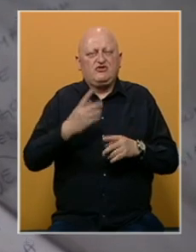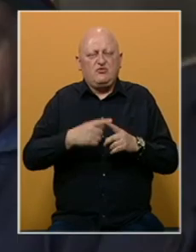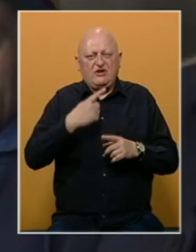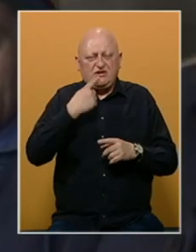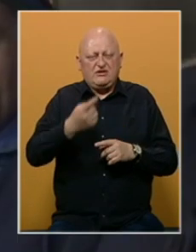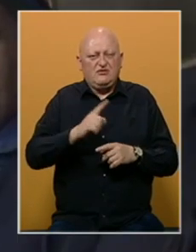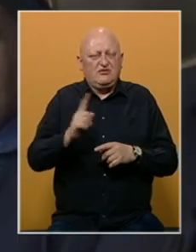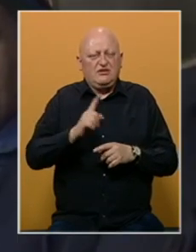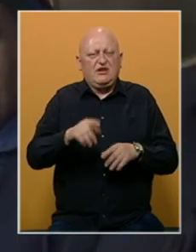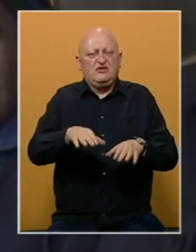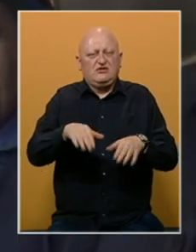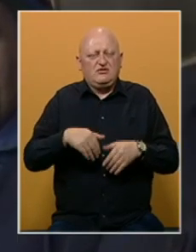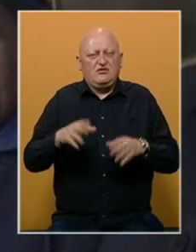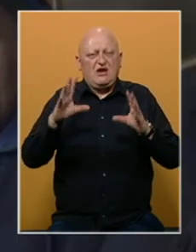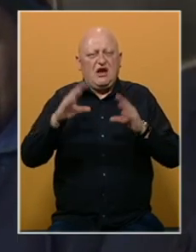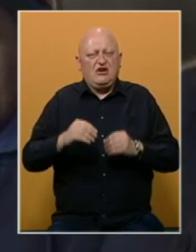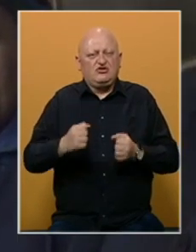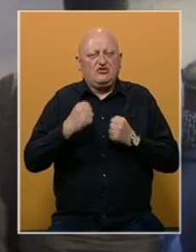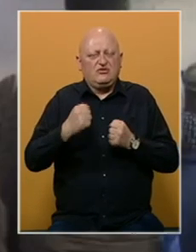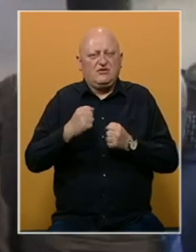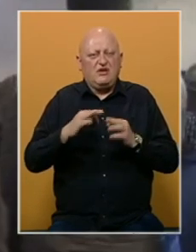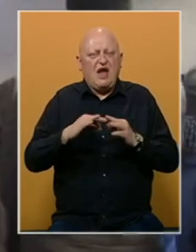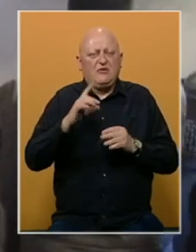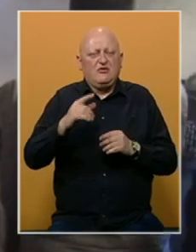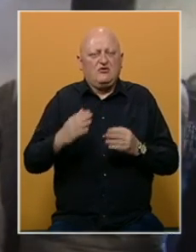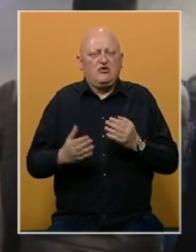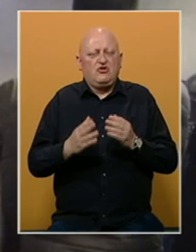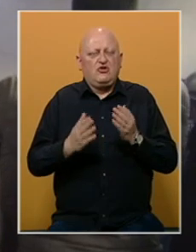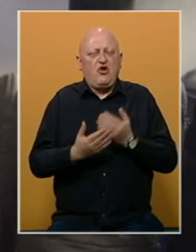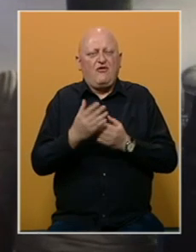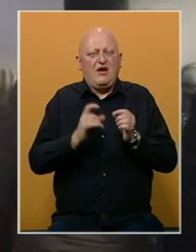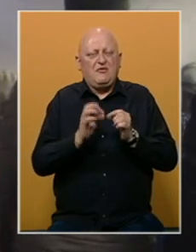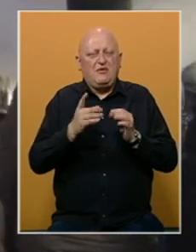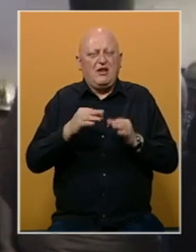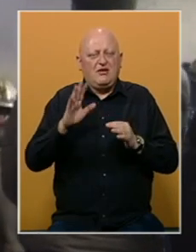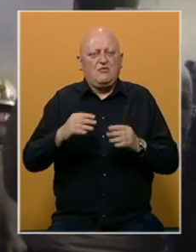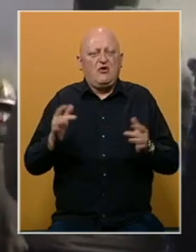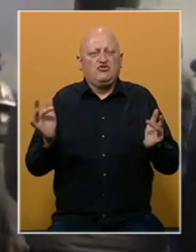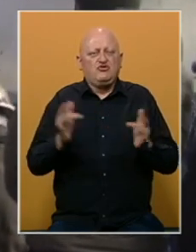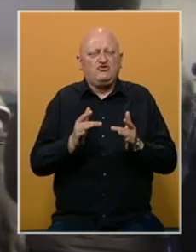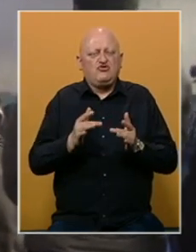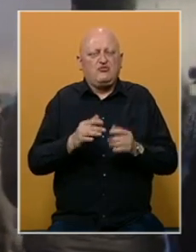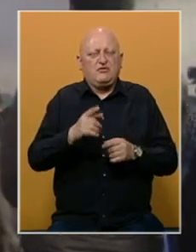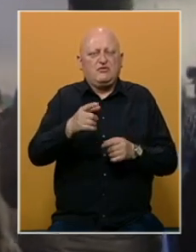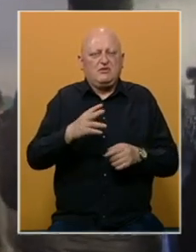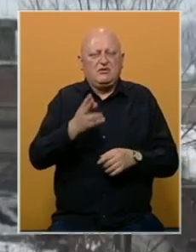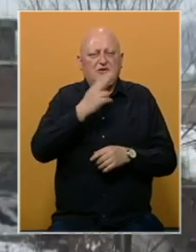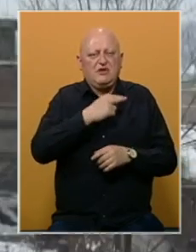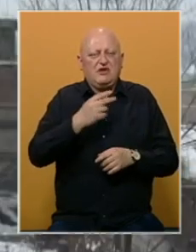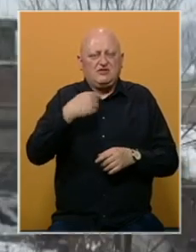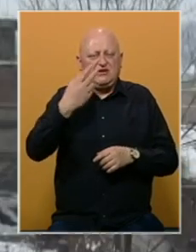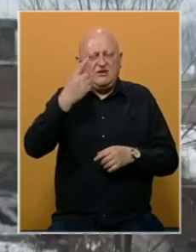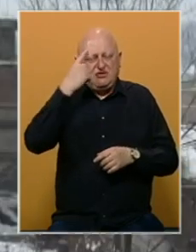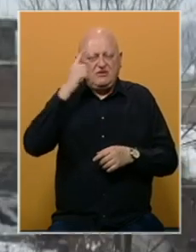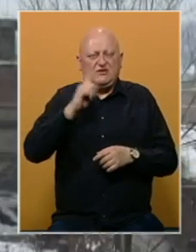kao i to da neće prihvatiti gašenje rudnika Abid Lolić u Novoj Biloj, te da je mogući sukob jer su im nadležni dali do